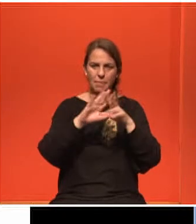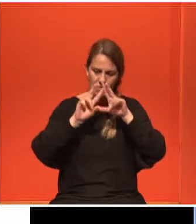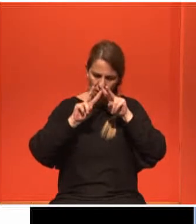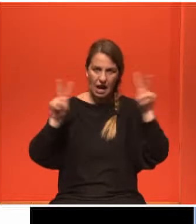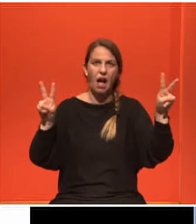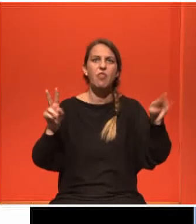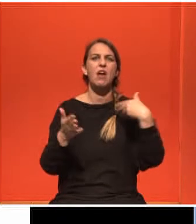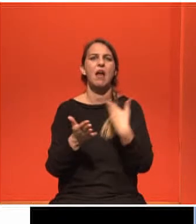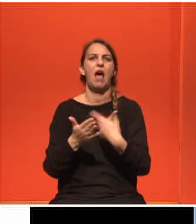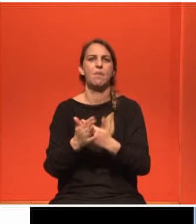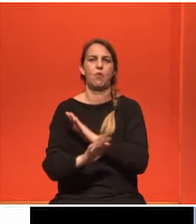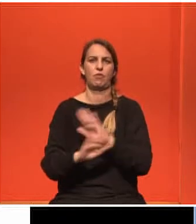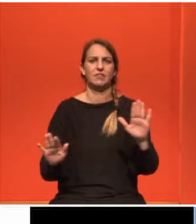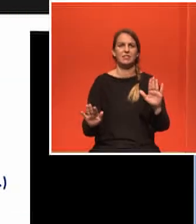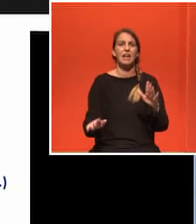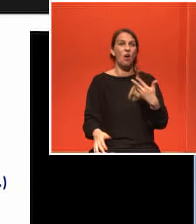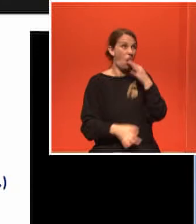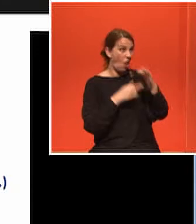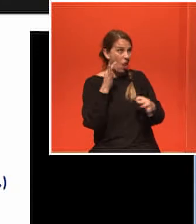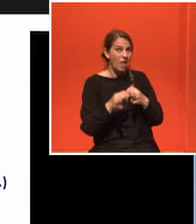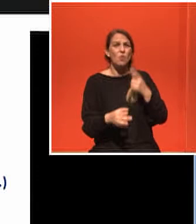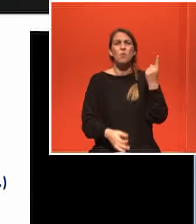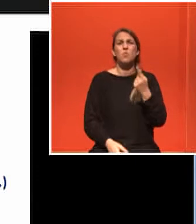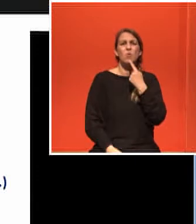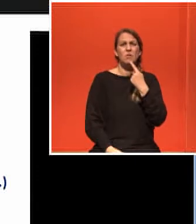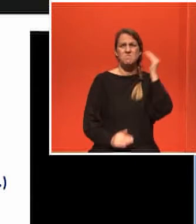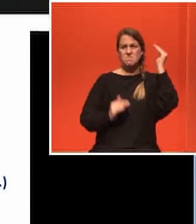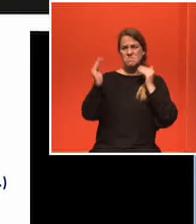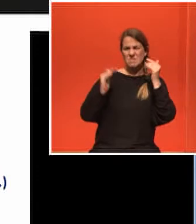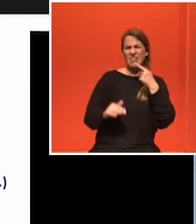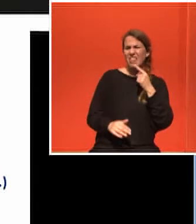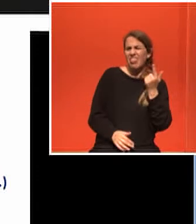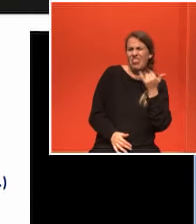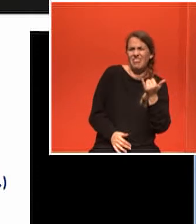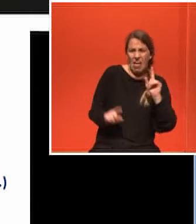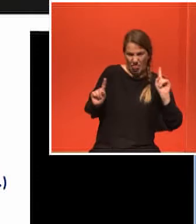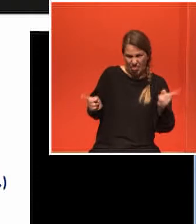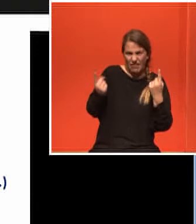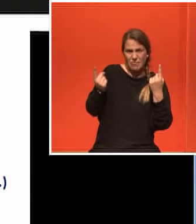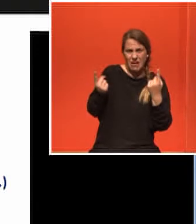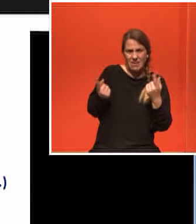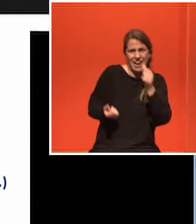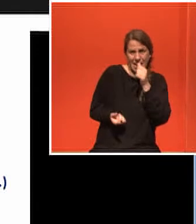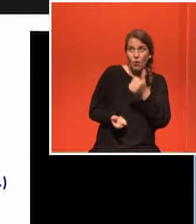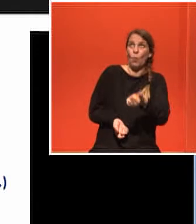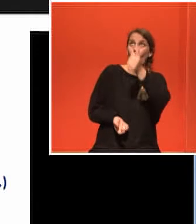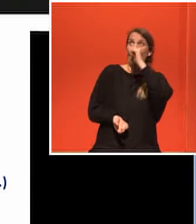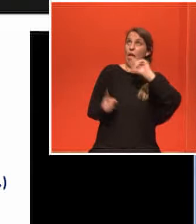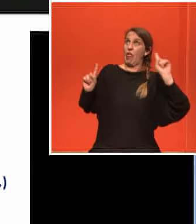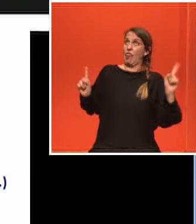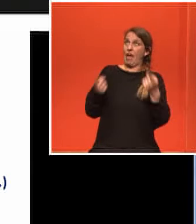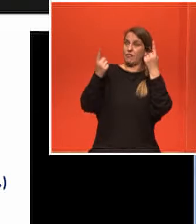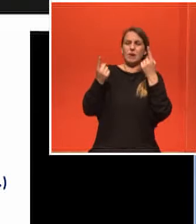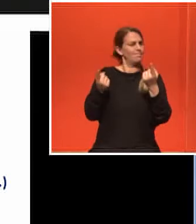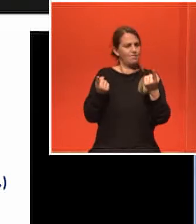είναι το νερό του καματερού η άσκηση δράσει όλα και έχει ευεργετική δράση αυτό το πλειοτροπικό φαινόμενο της